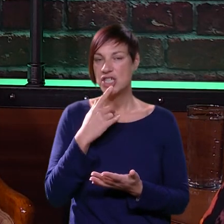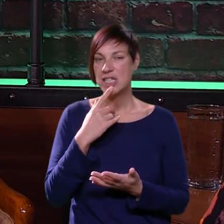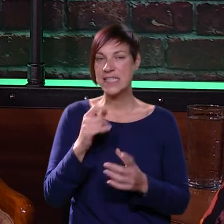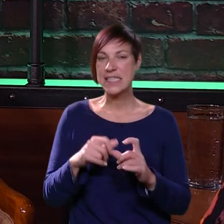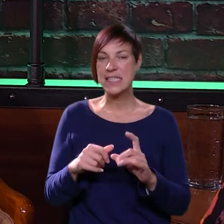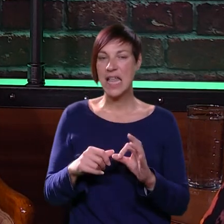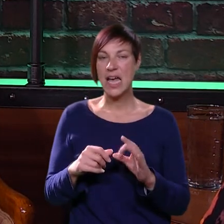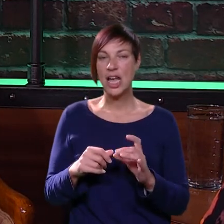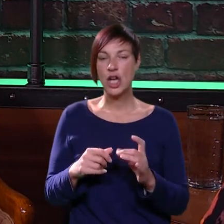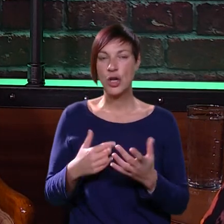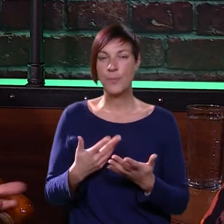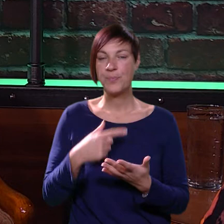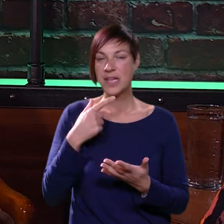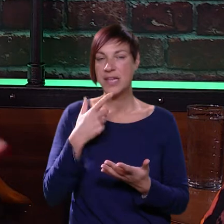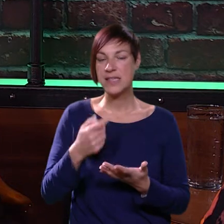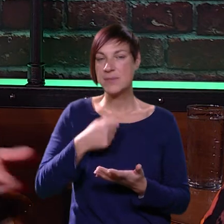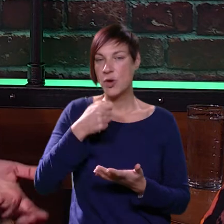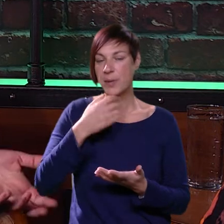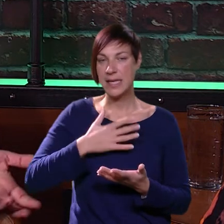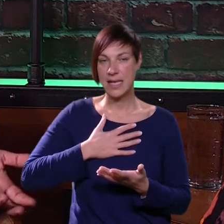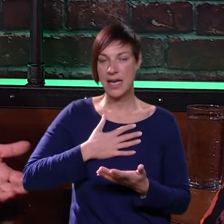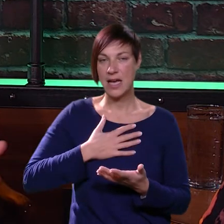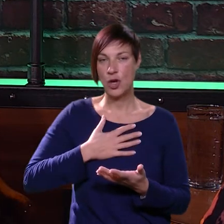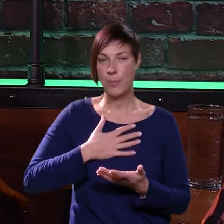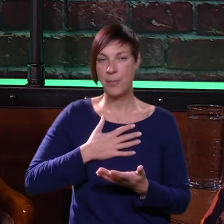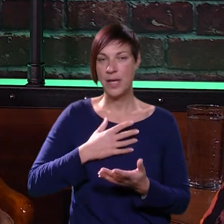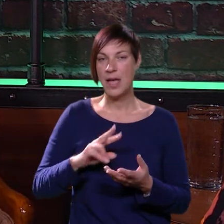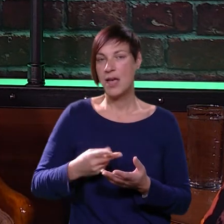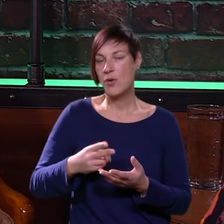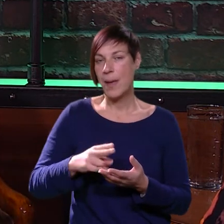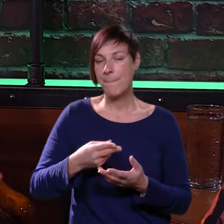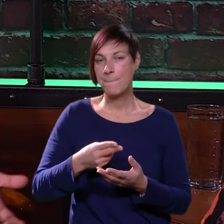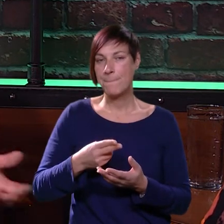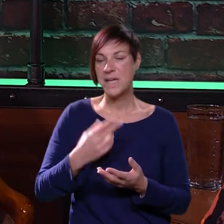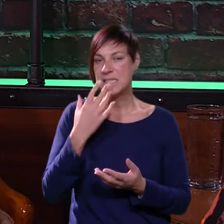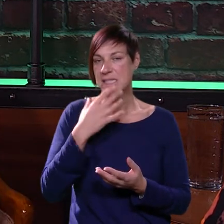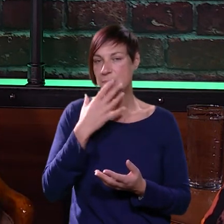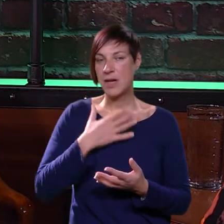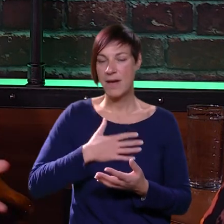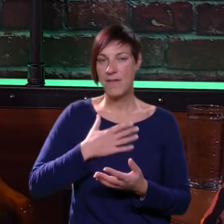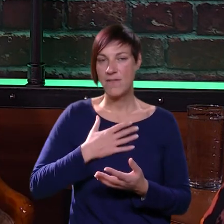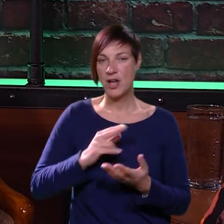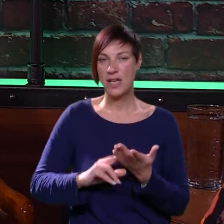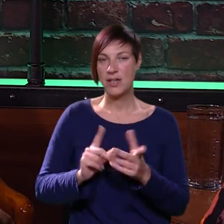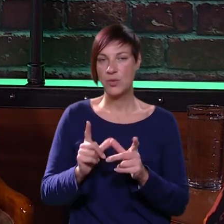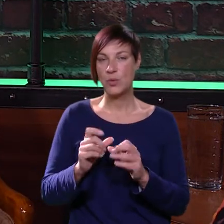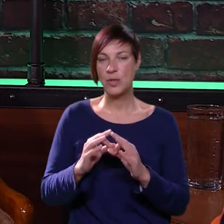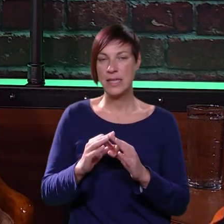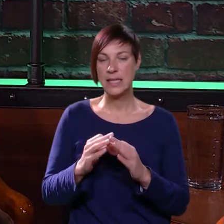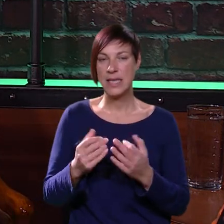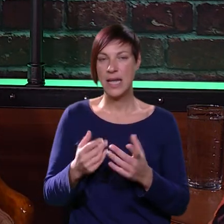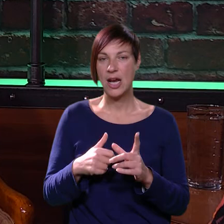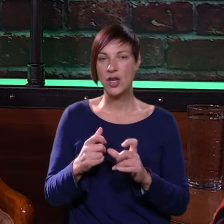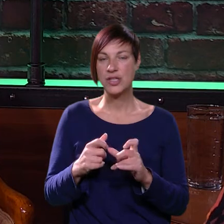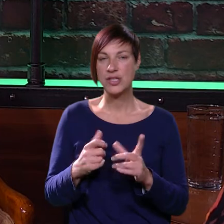slono, i, ne znam, recimo, objed jede kojimi, ako je pasta s pomadorama ili nešto, ona obožavane nudle s